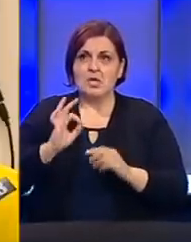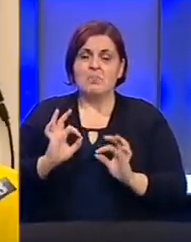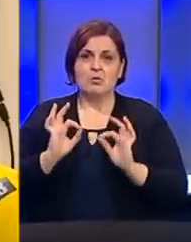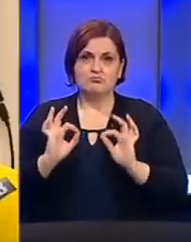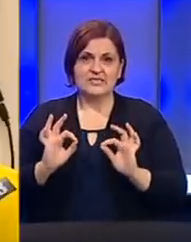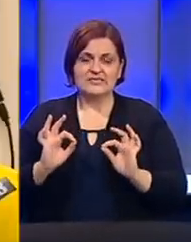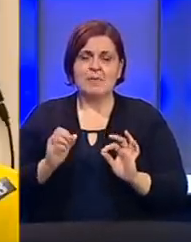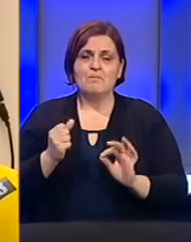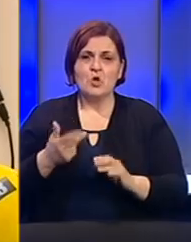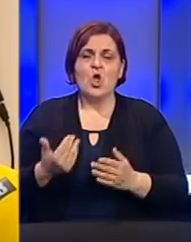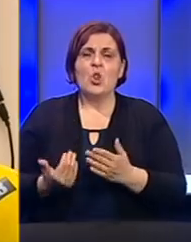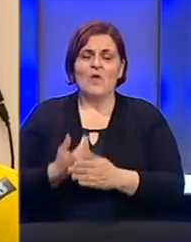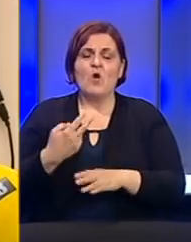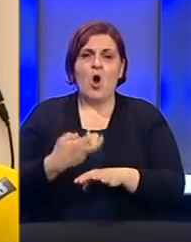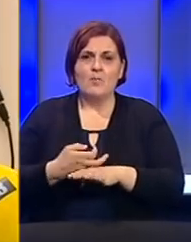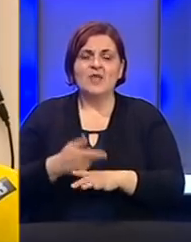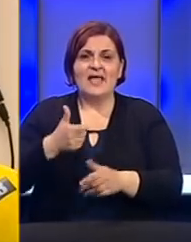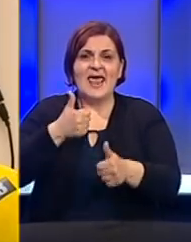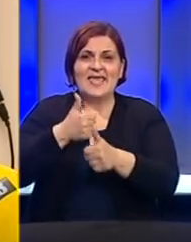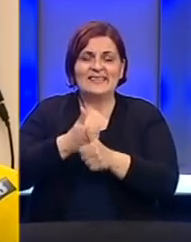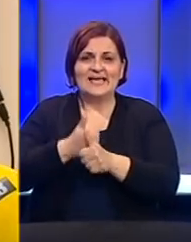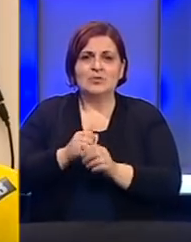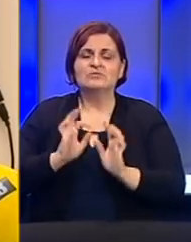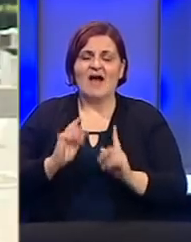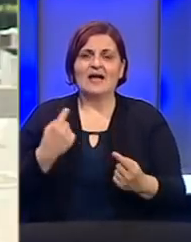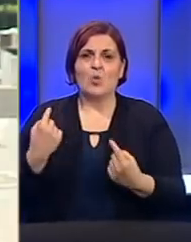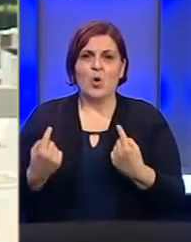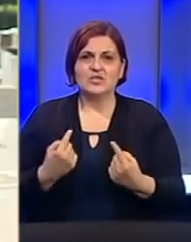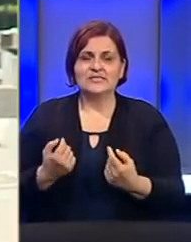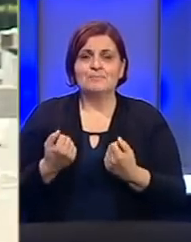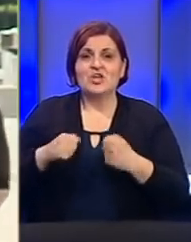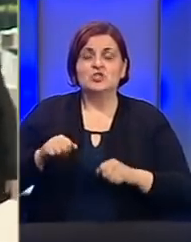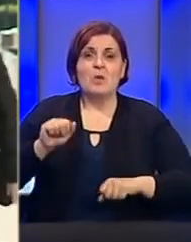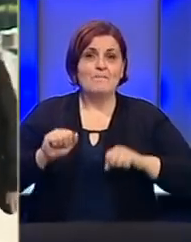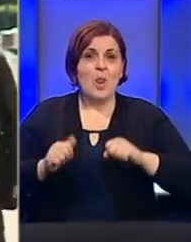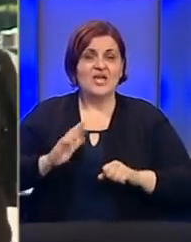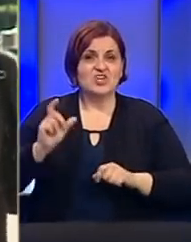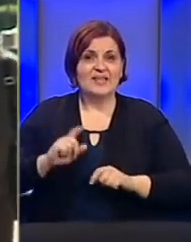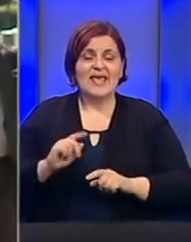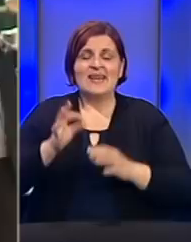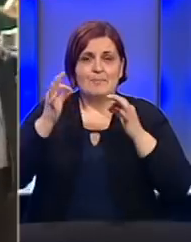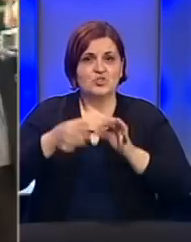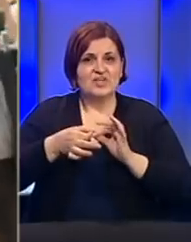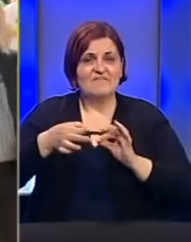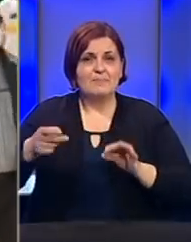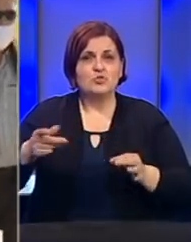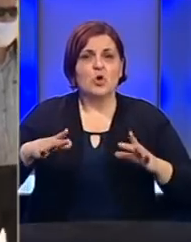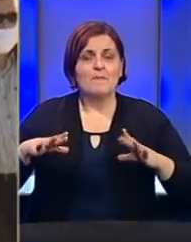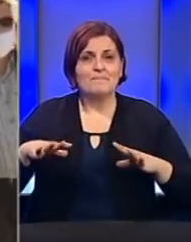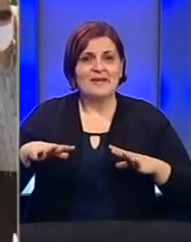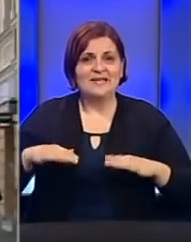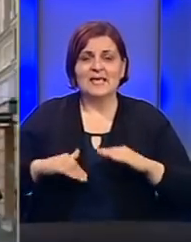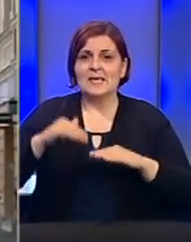broj kretanja novohoboljelih i dalje pratimo svakakvu situaciju. Slobodnije ponašanje građana, nepridržavanje mjera tokom praznika,